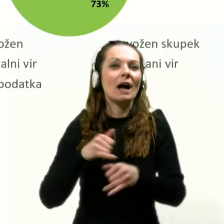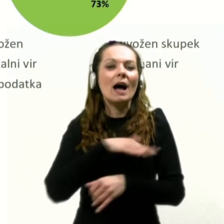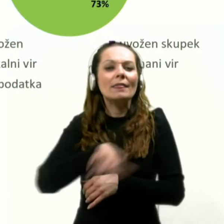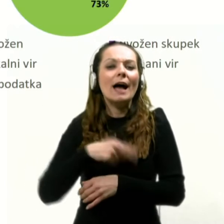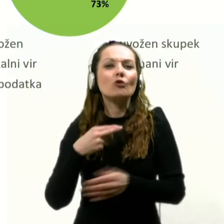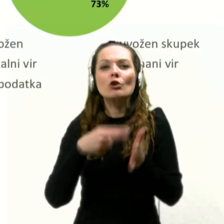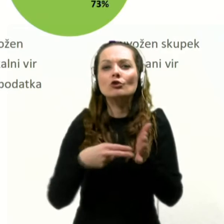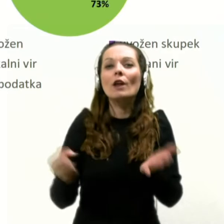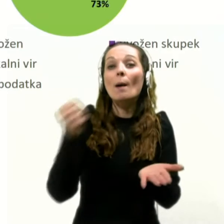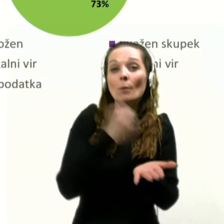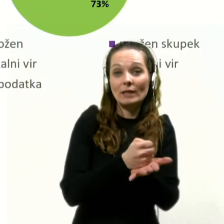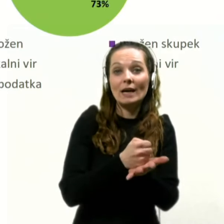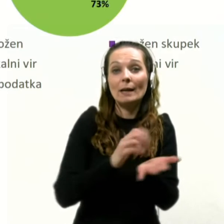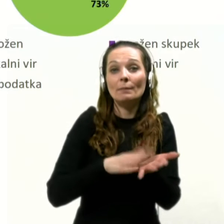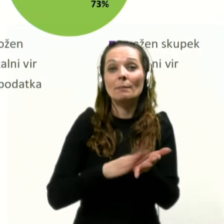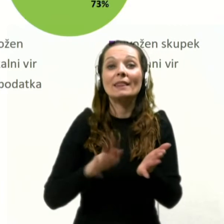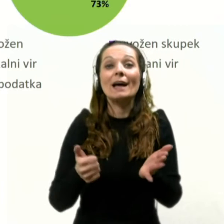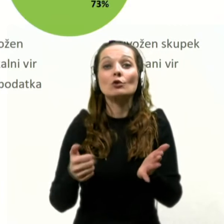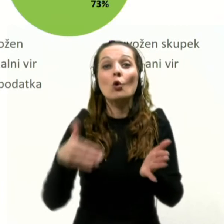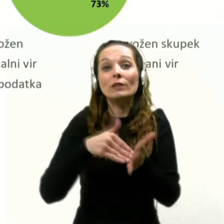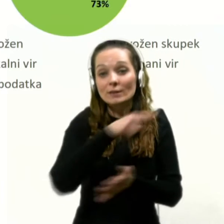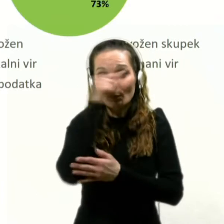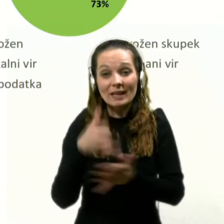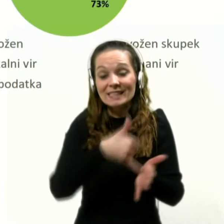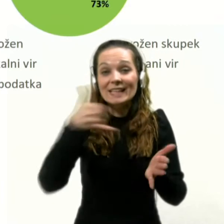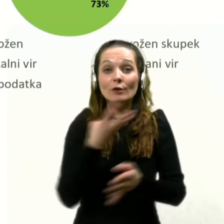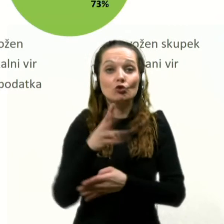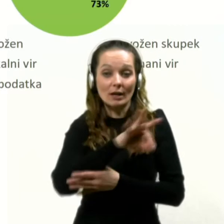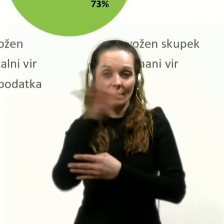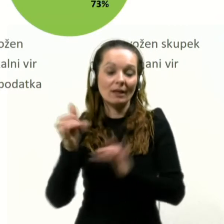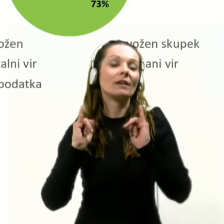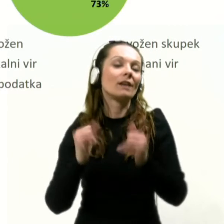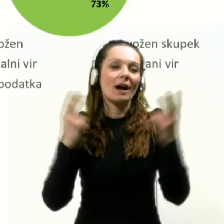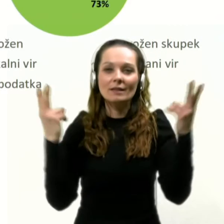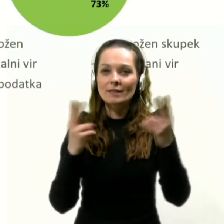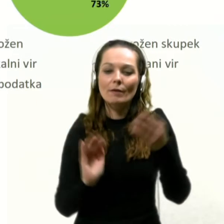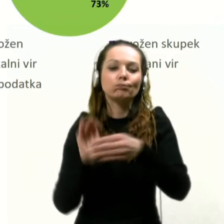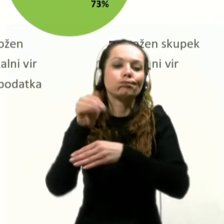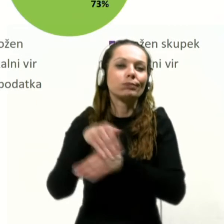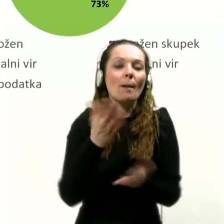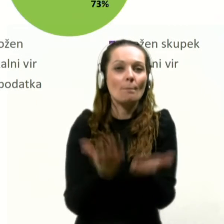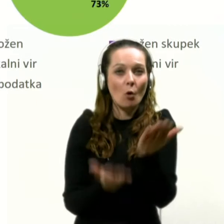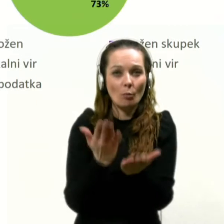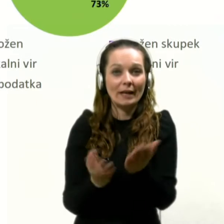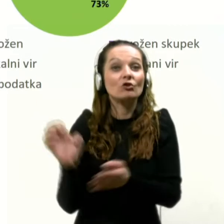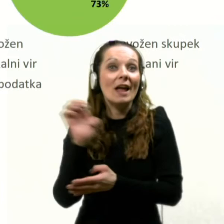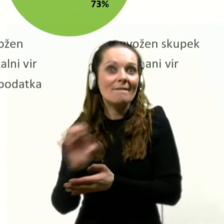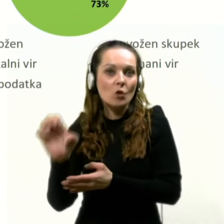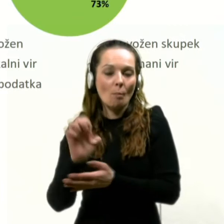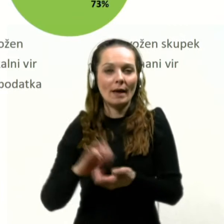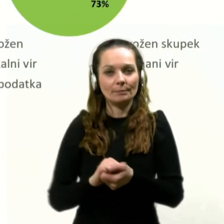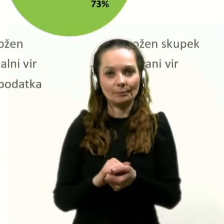število potrjenih primerov na 100 tisoč prebivalcev v zadnjih 14 dneh seveda močno presega povprečje Evrope.